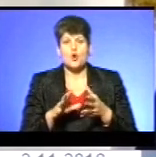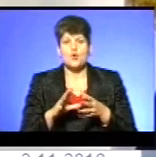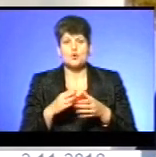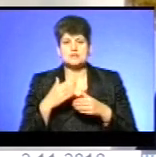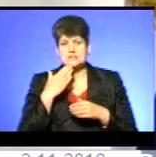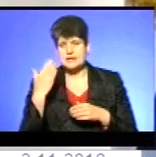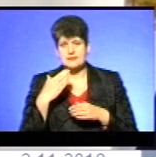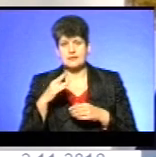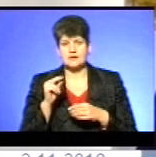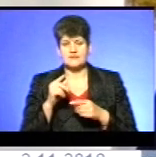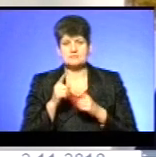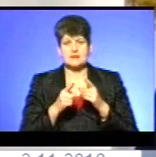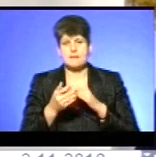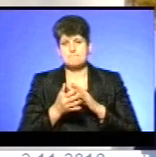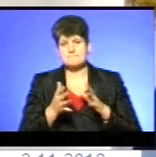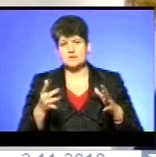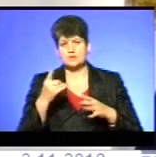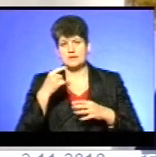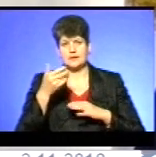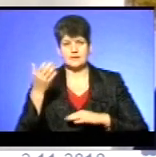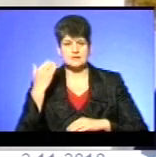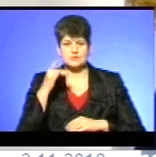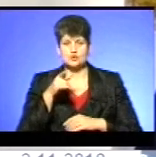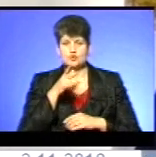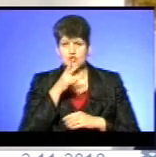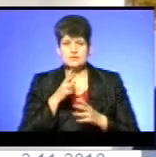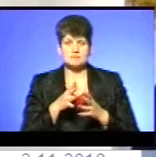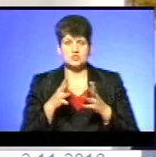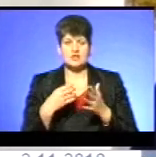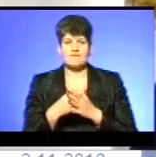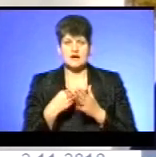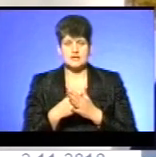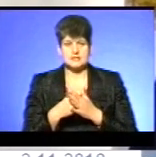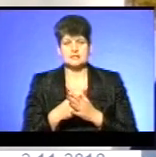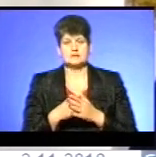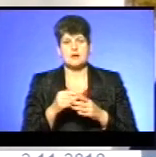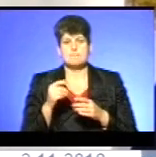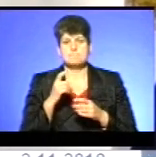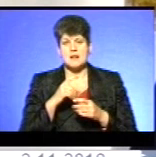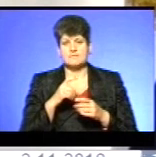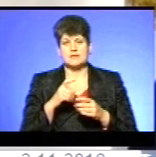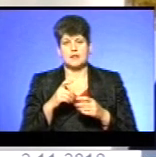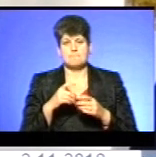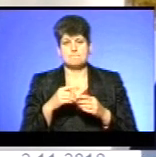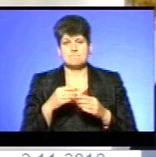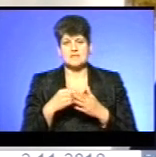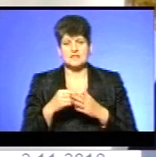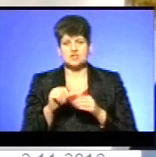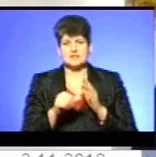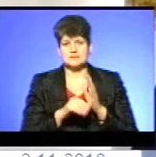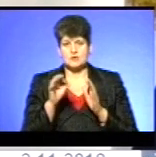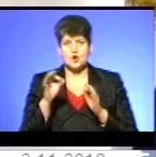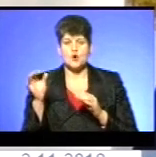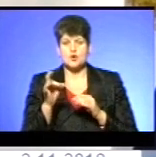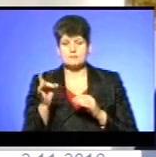змінилися більше року тому. З того часу зросла вартість палених матеріалів на 16%. Розмір мінімальної